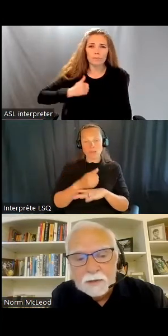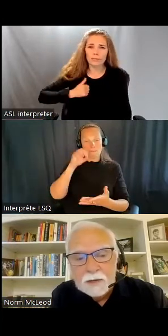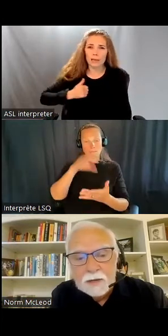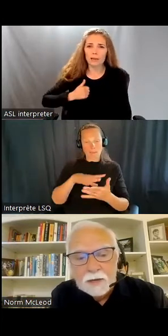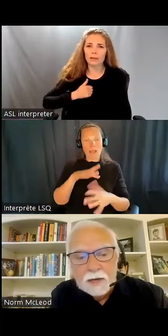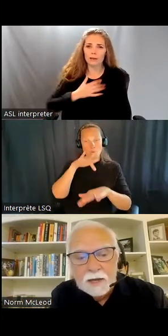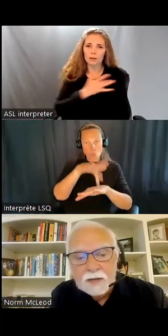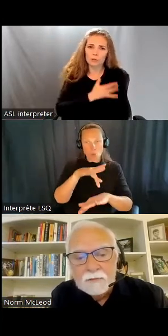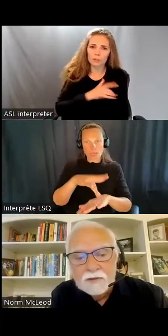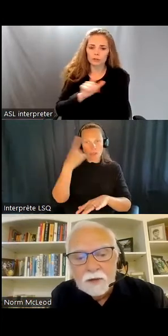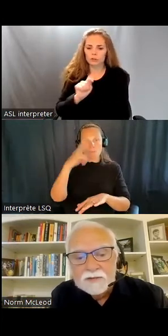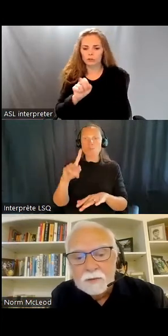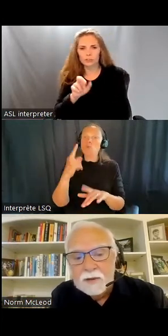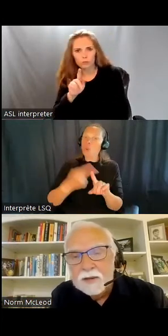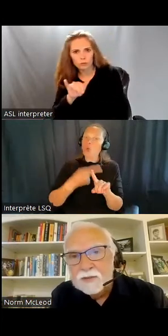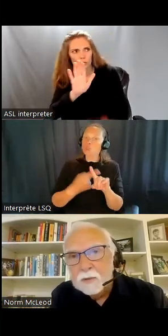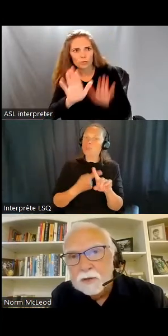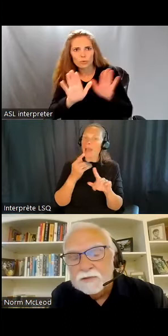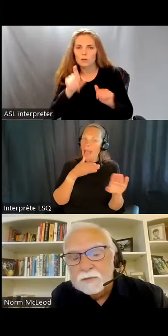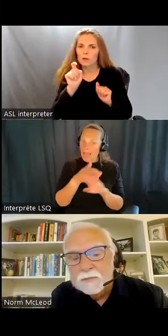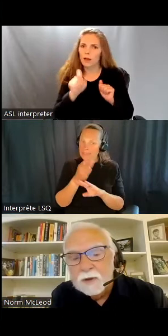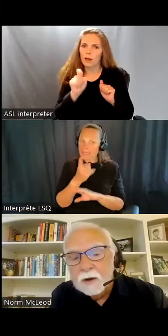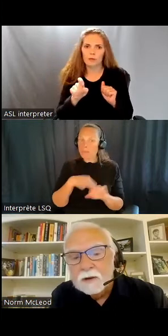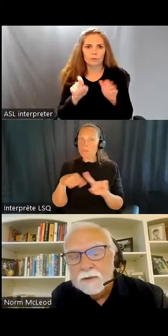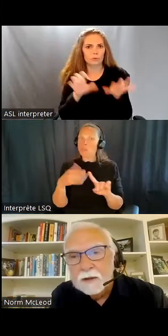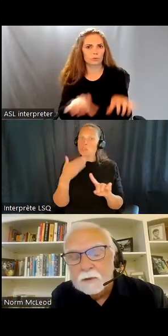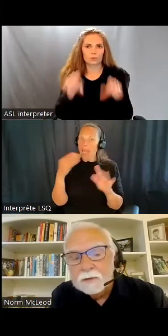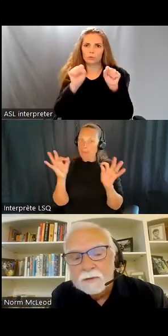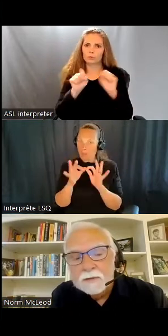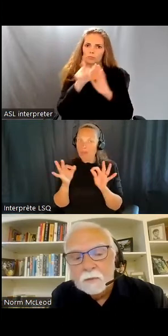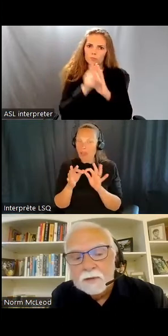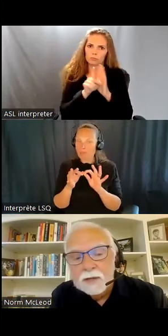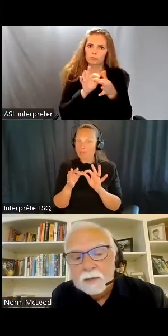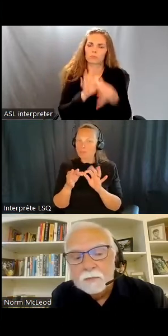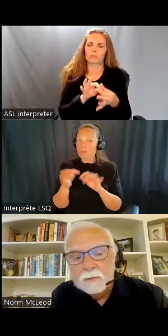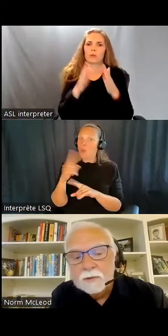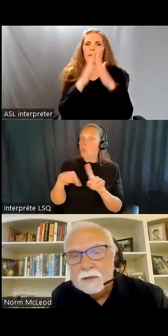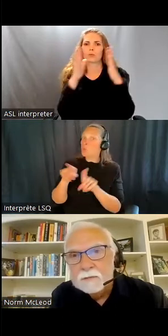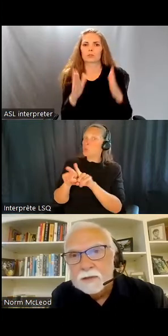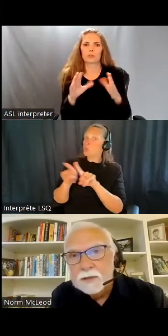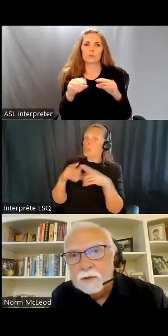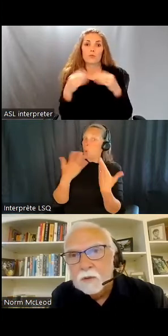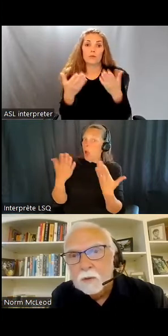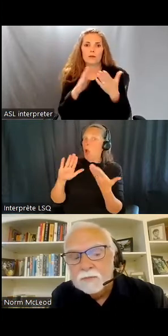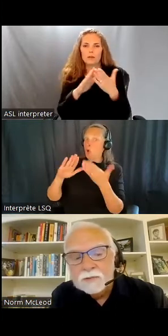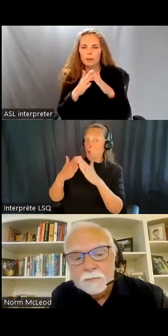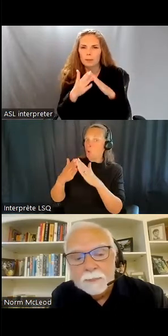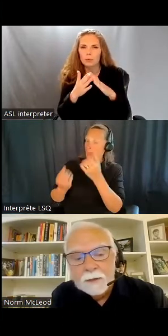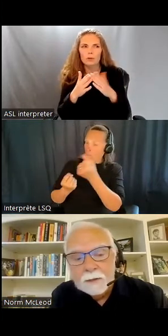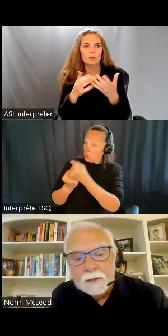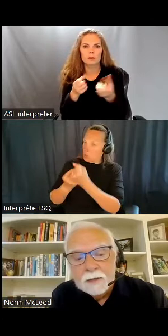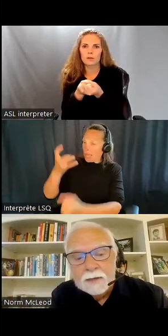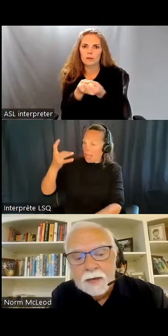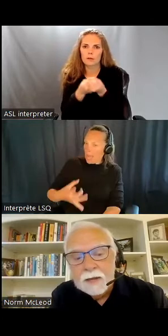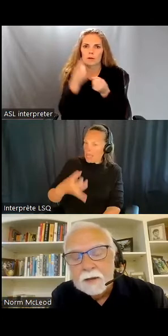logements abordables et accessibles et des soutiens communautaires individualisés qui permettront aux gens de